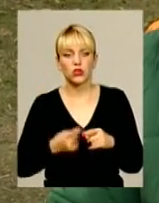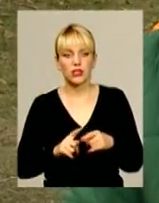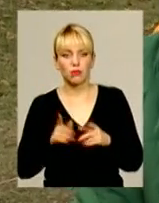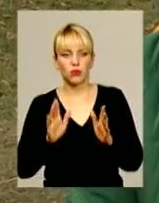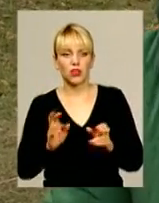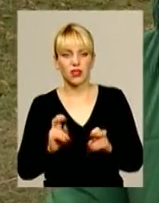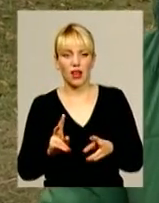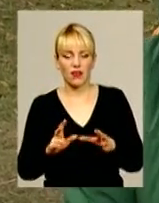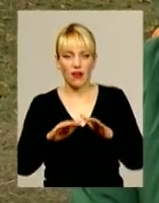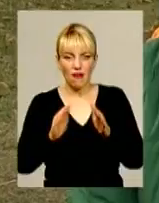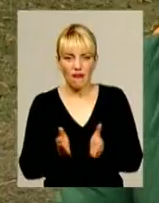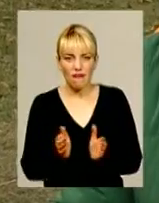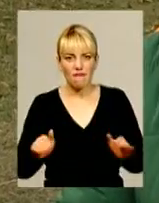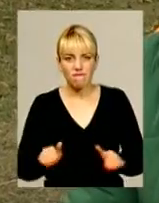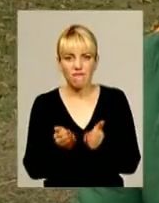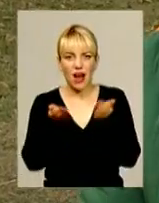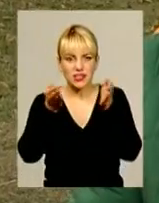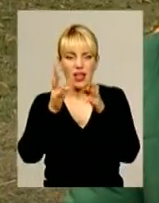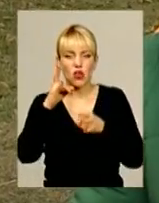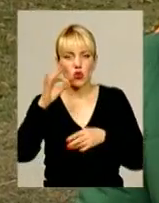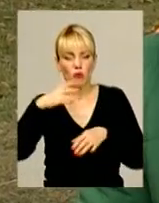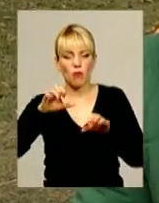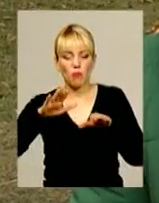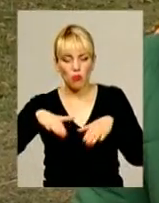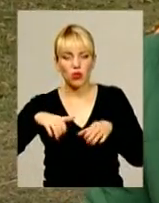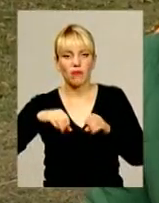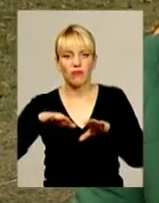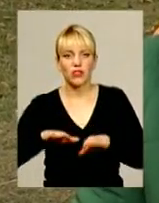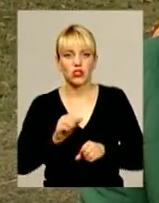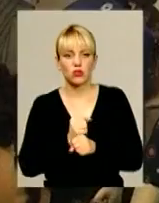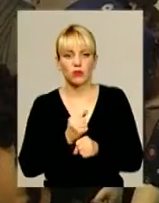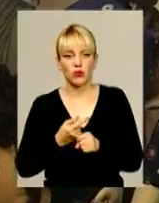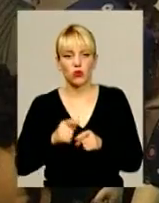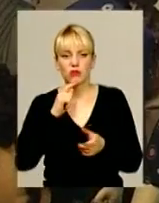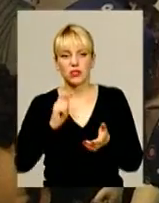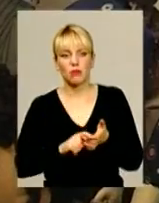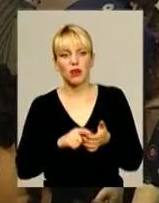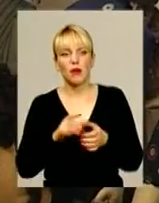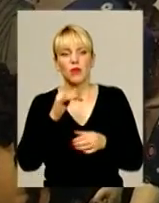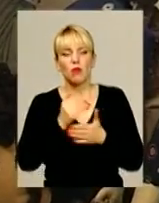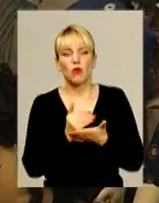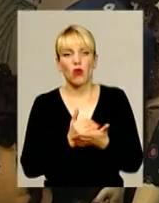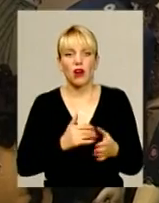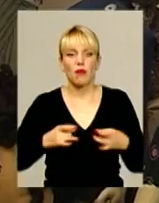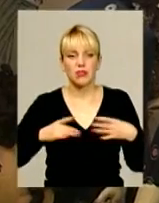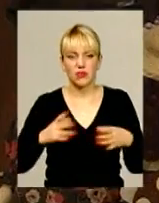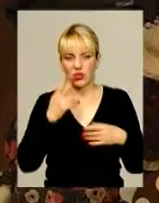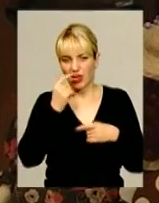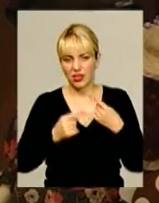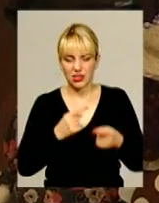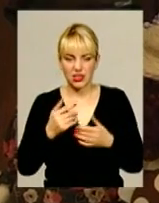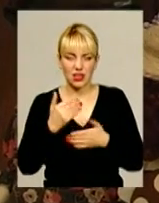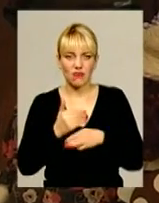як ваза, але потім вирішила зробити його ціпля. У програмі святкування вже традиційна